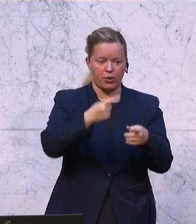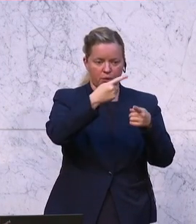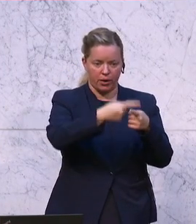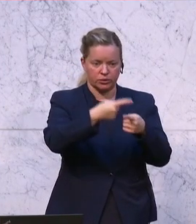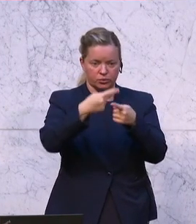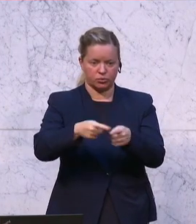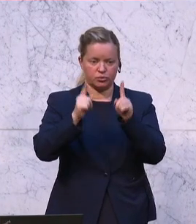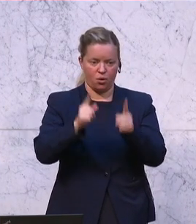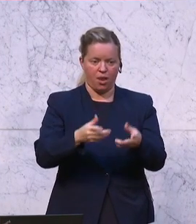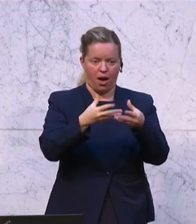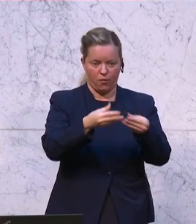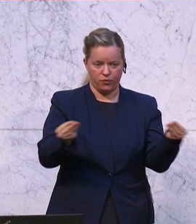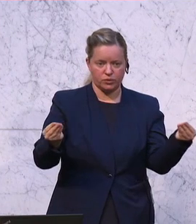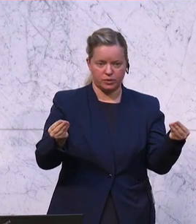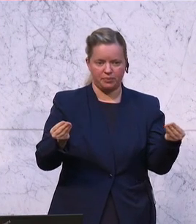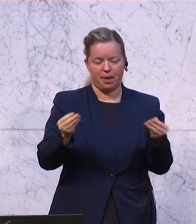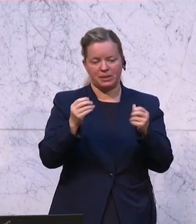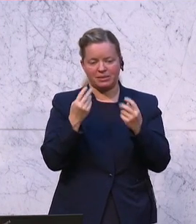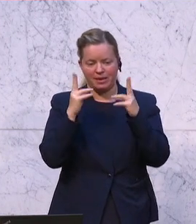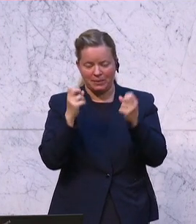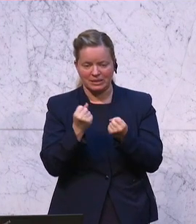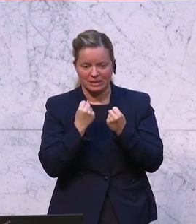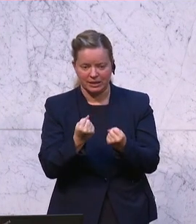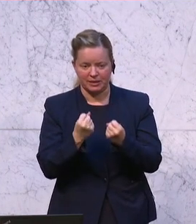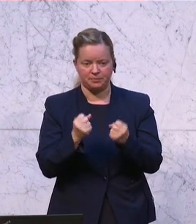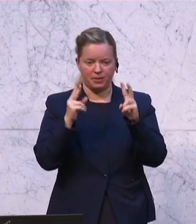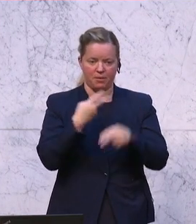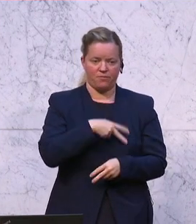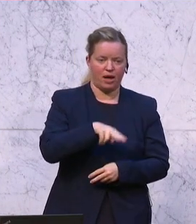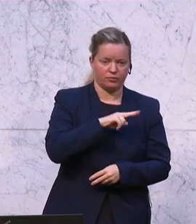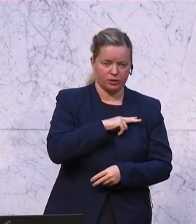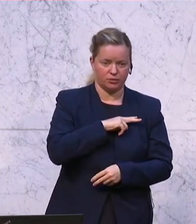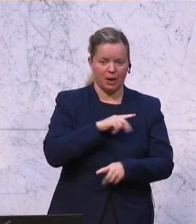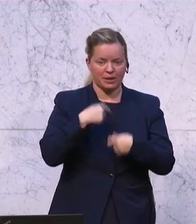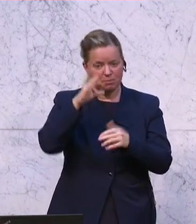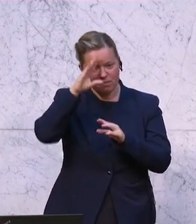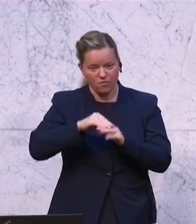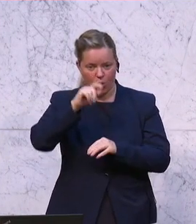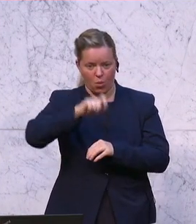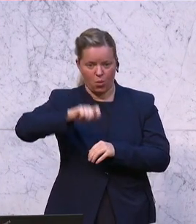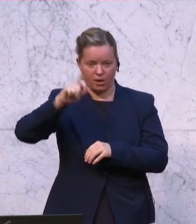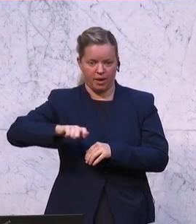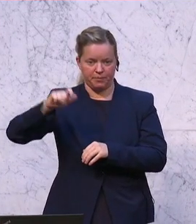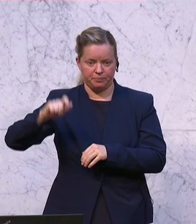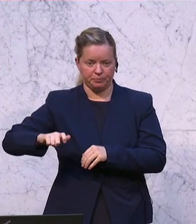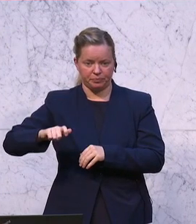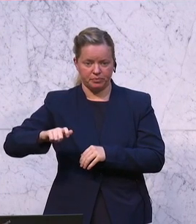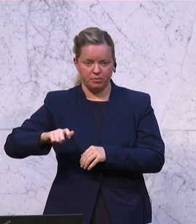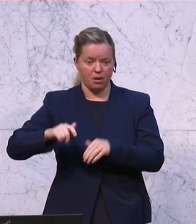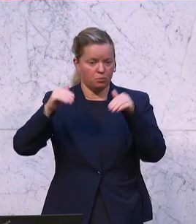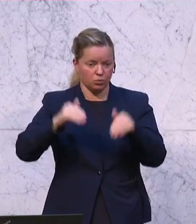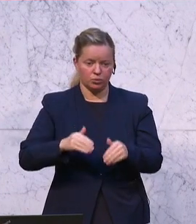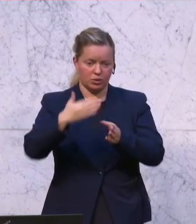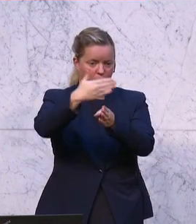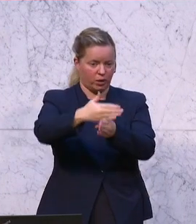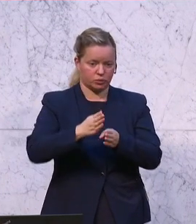auflässt. Aber da geht es um Sicherheit, Verantwortung, um das Budget. Aber es gibt halt auch Anrainer, die hier über diese Bahn